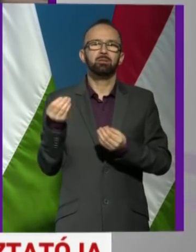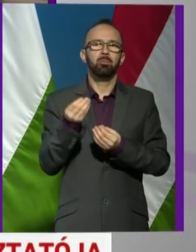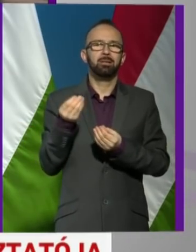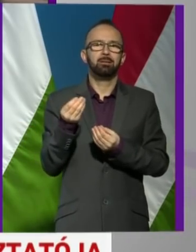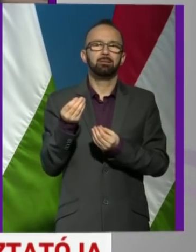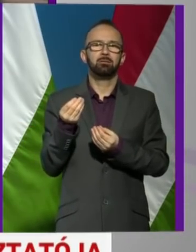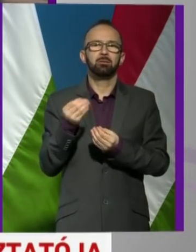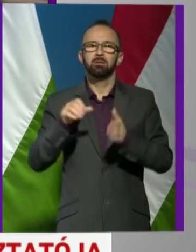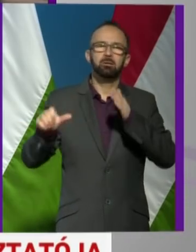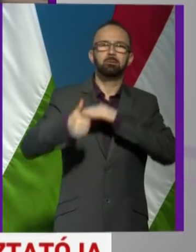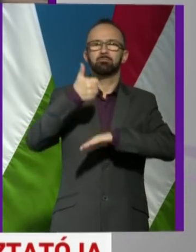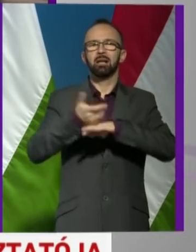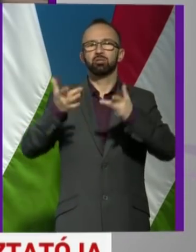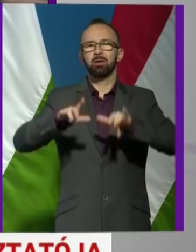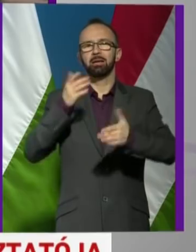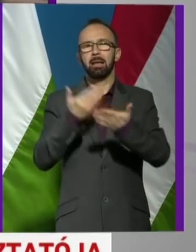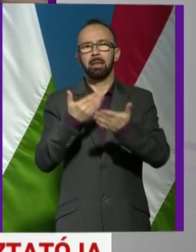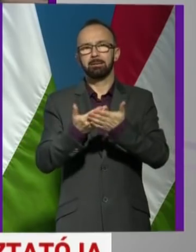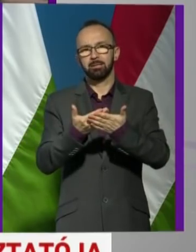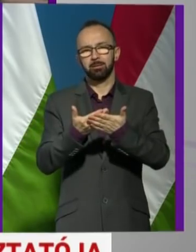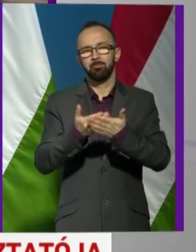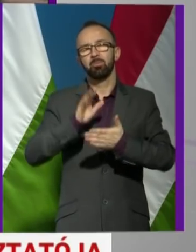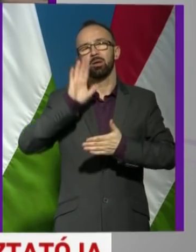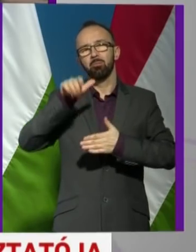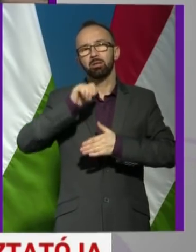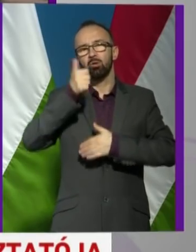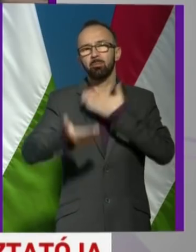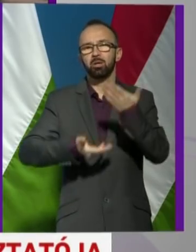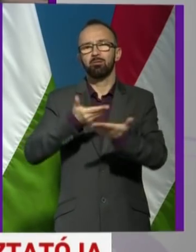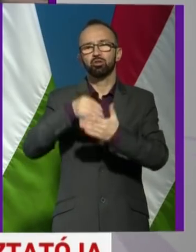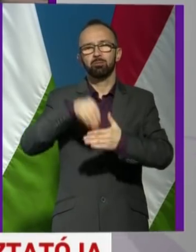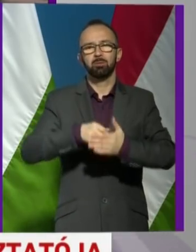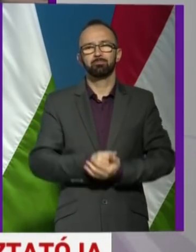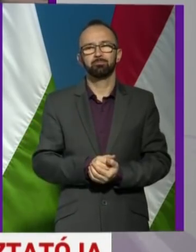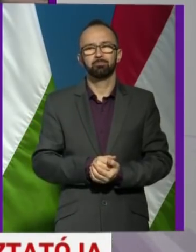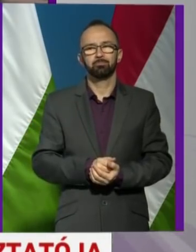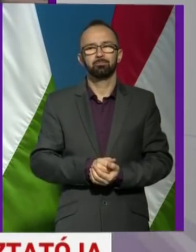első helyen kell, hogy szerepeljen majd a holnapi javaslatukban?